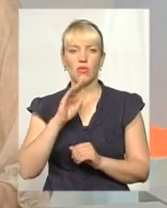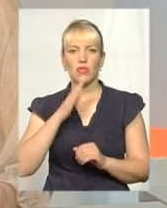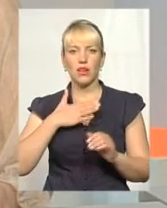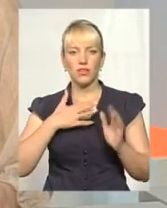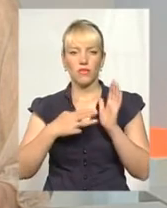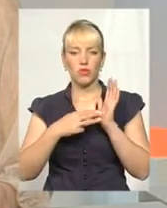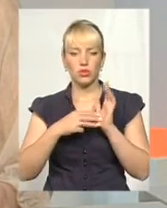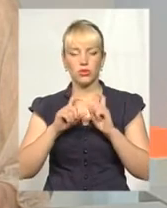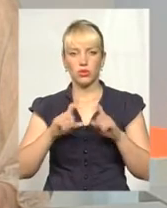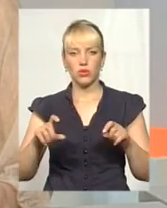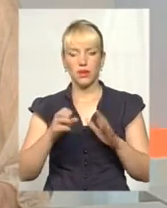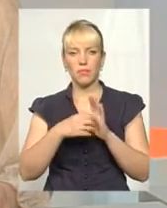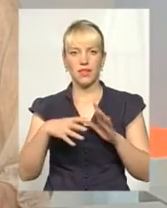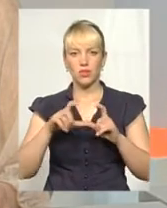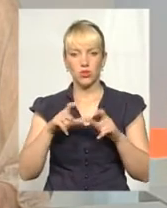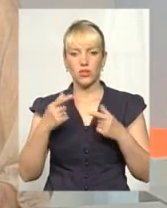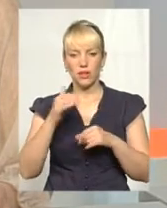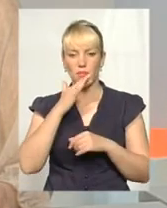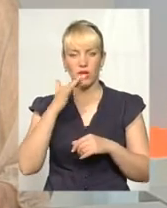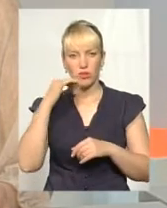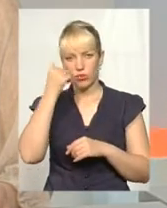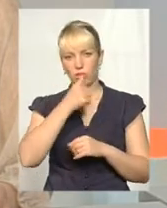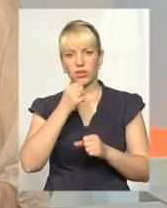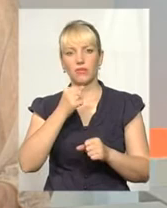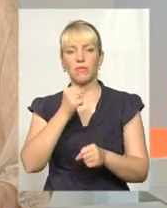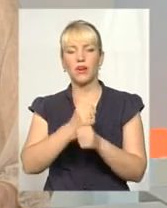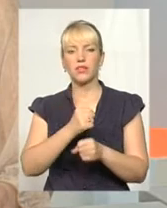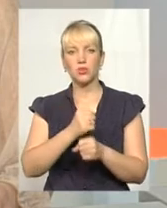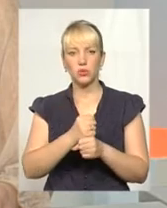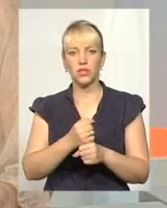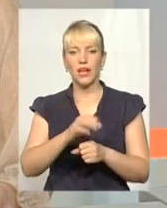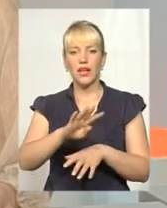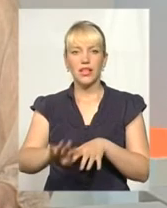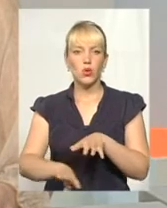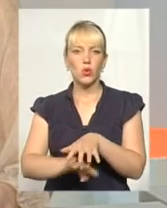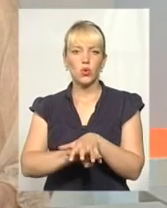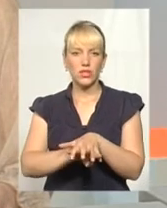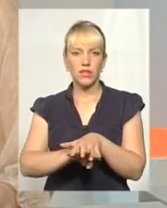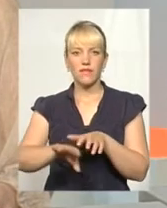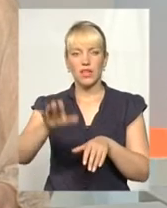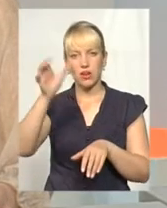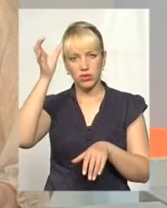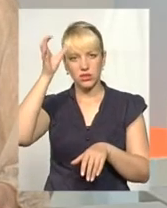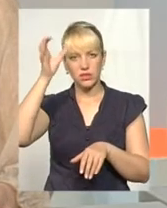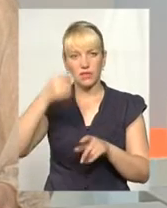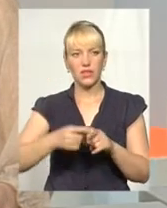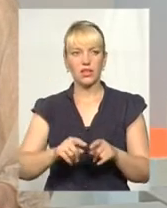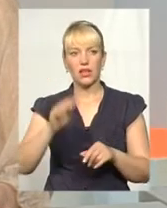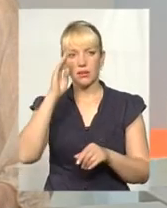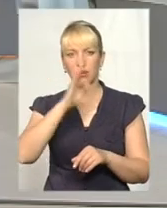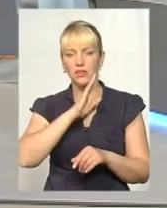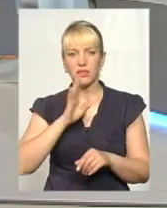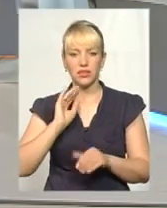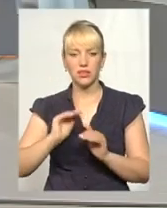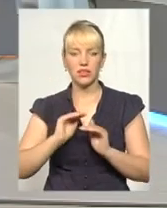школі, по 15-ті, де вже багато років працює інклюзивне навчання і батьки, і діти настільки природньо сприймають